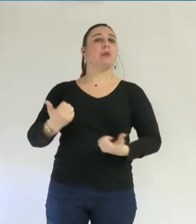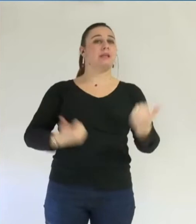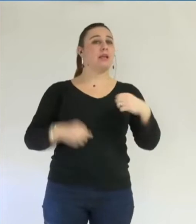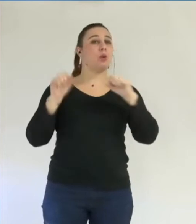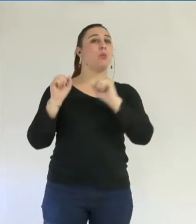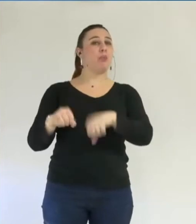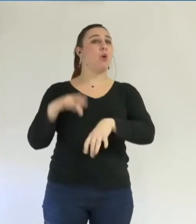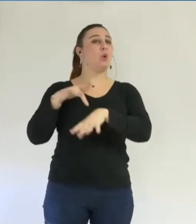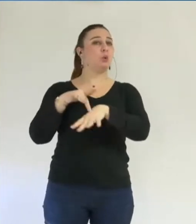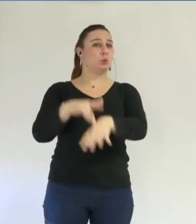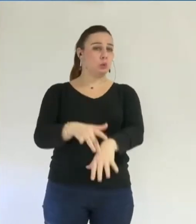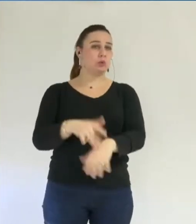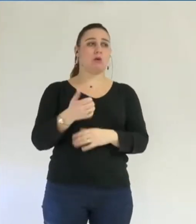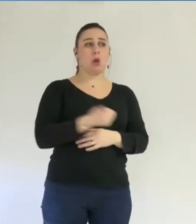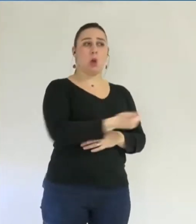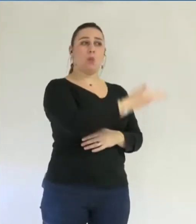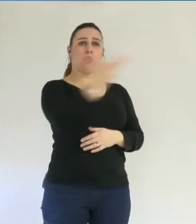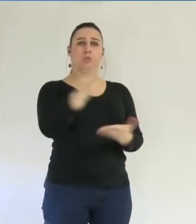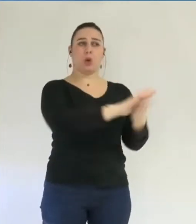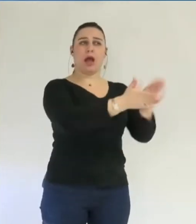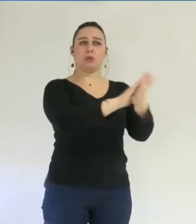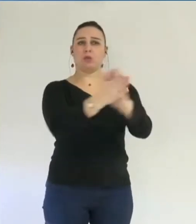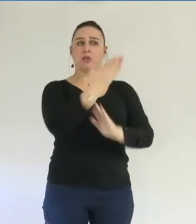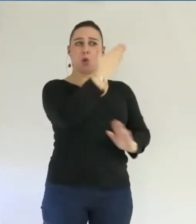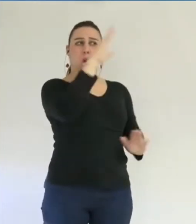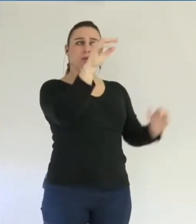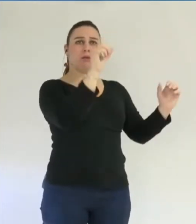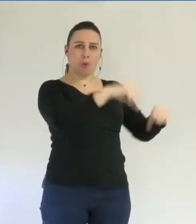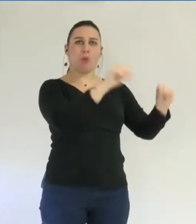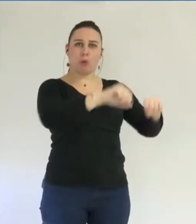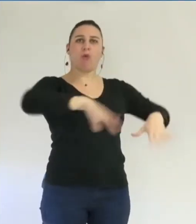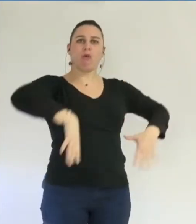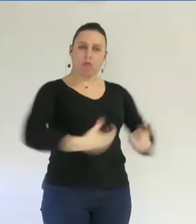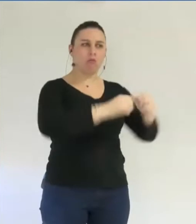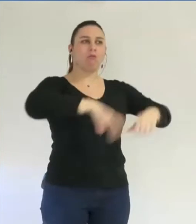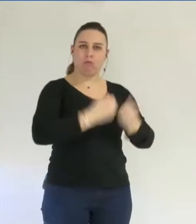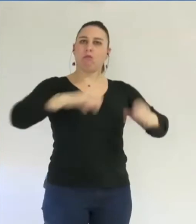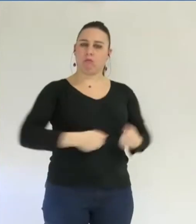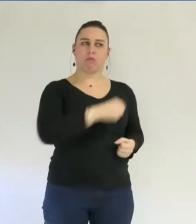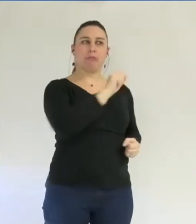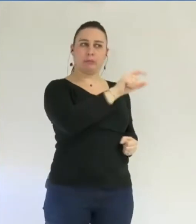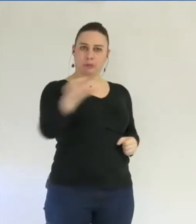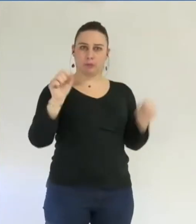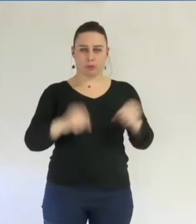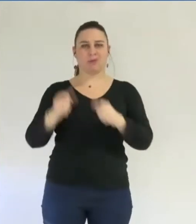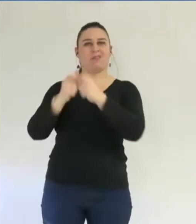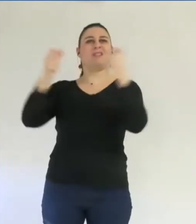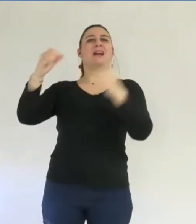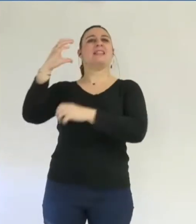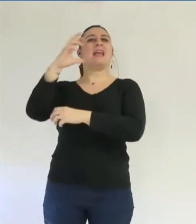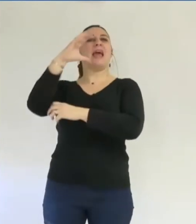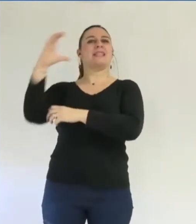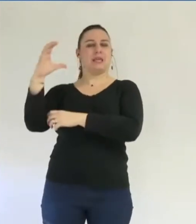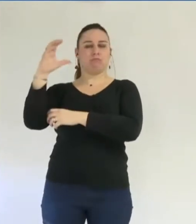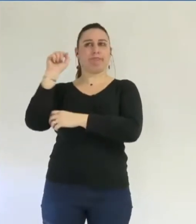pouvaient l'être par un grand nombre d'associations. Enfin, sur ce point précis, la Chambre régionale des comptes, je ne pense pas que ça ait été